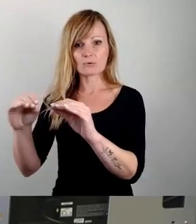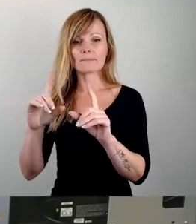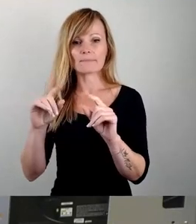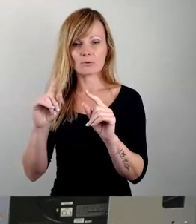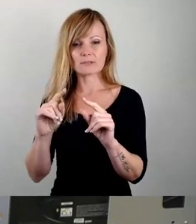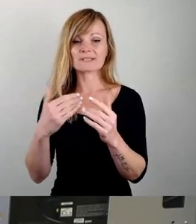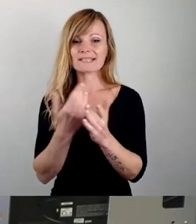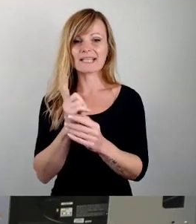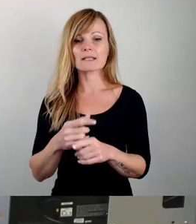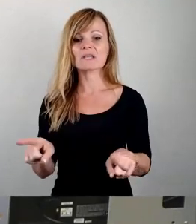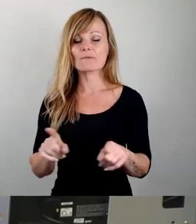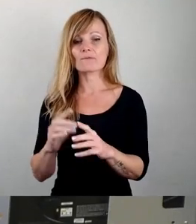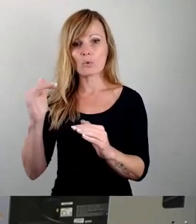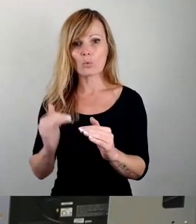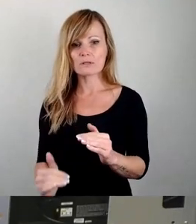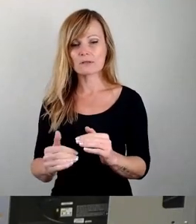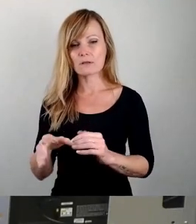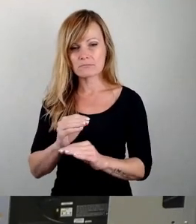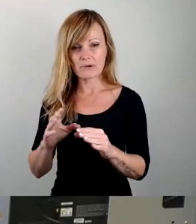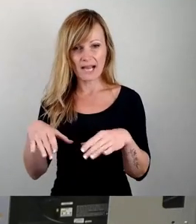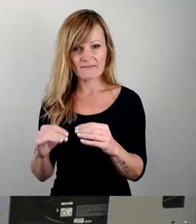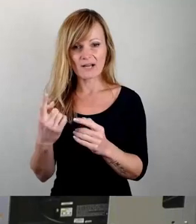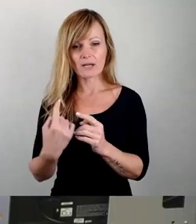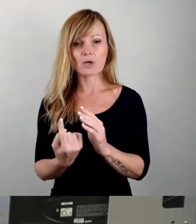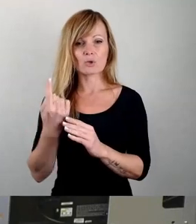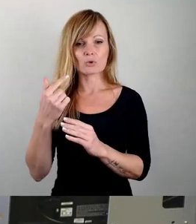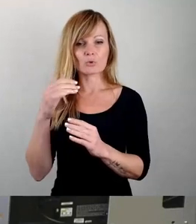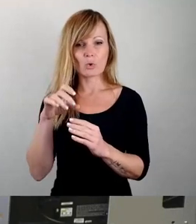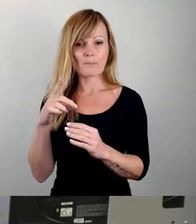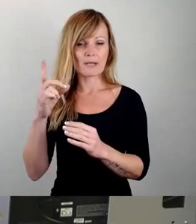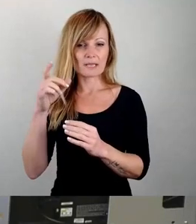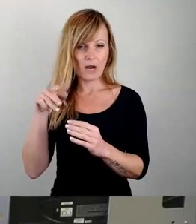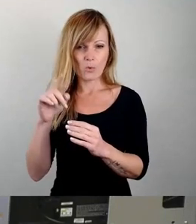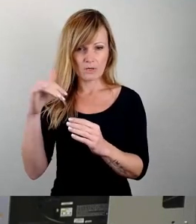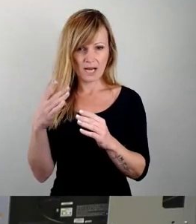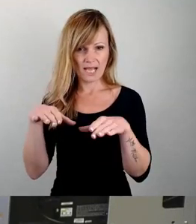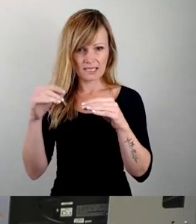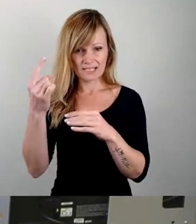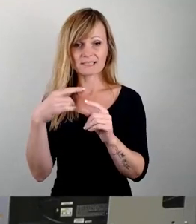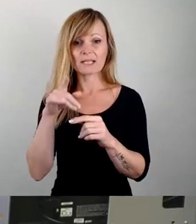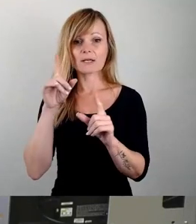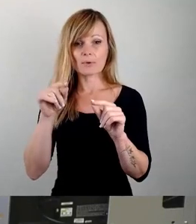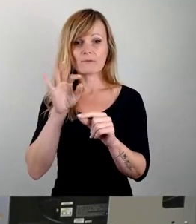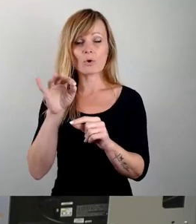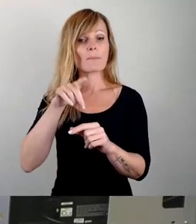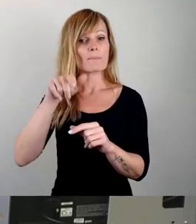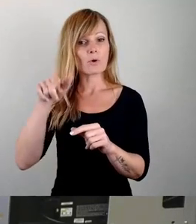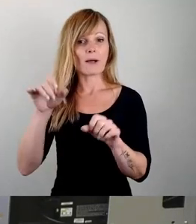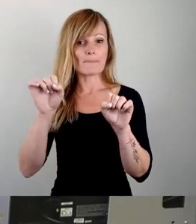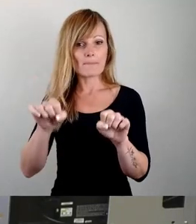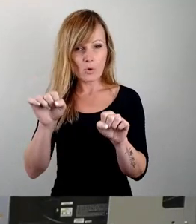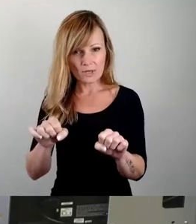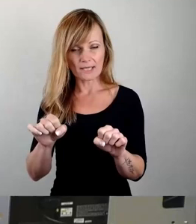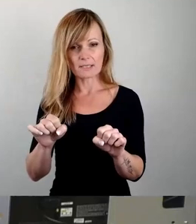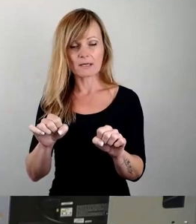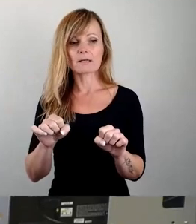-Ansatz, wie es so schön neudeutsch heißt. Das heißt, er soll den Bürgerinnen und Bürgern ermöglichen, Bürgerbeteiligungssatzungen,